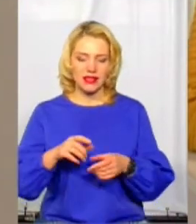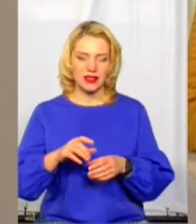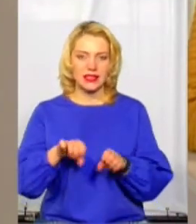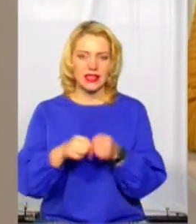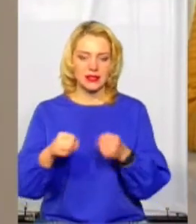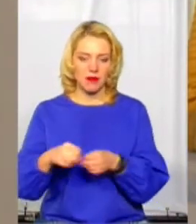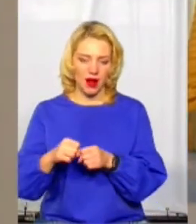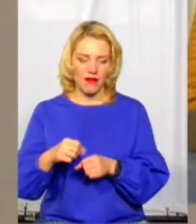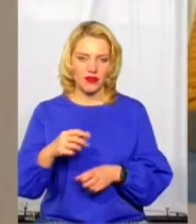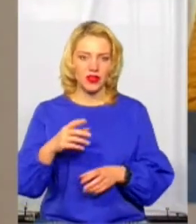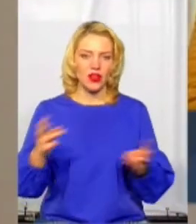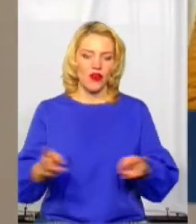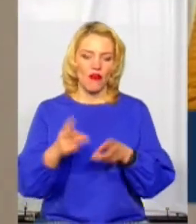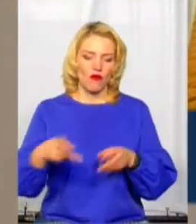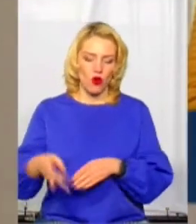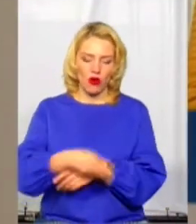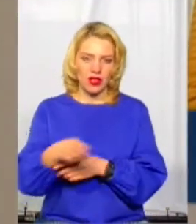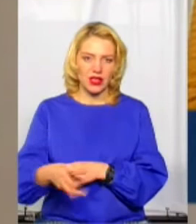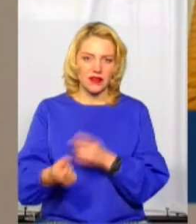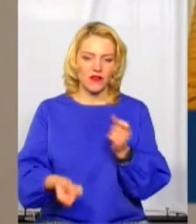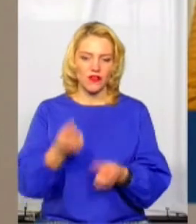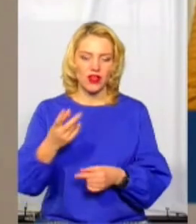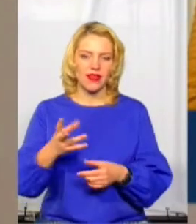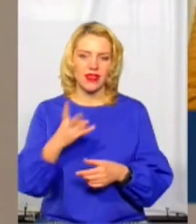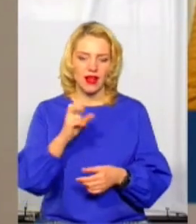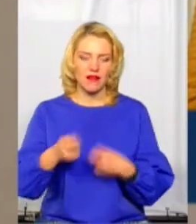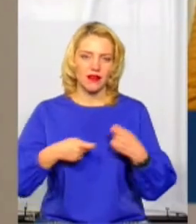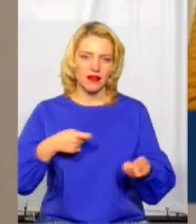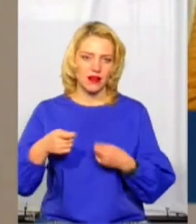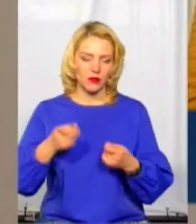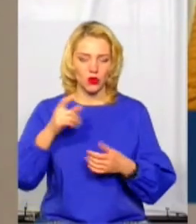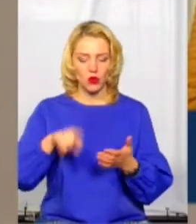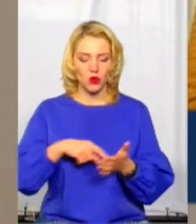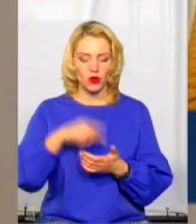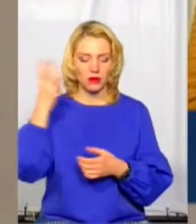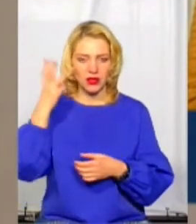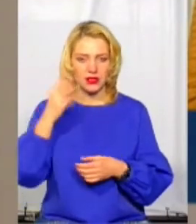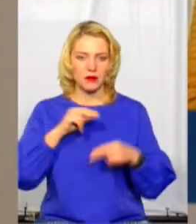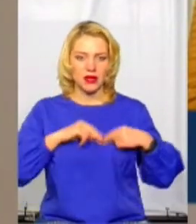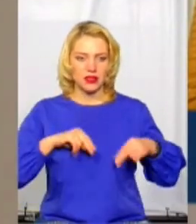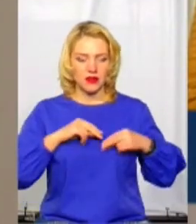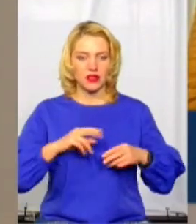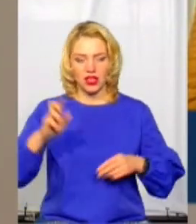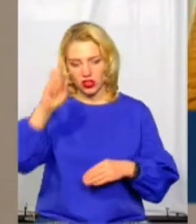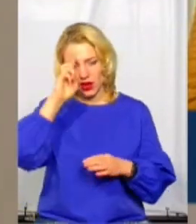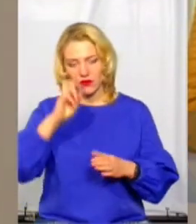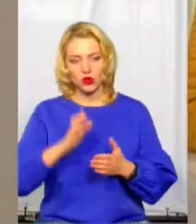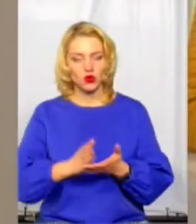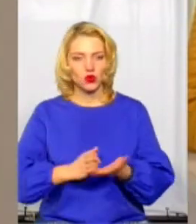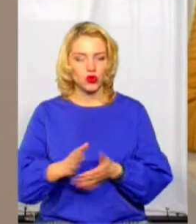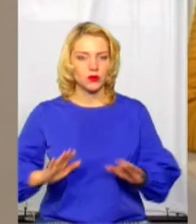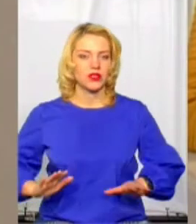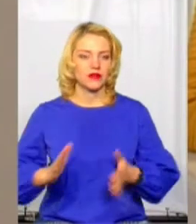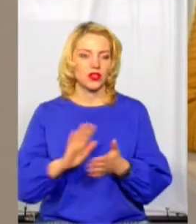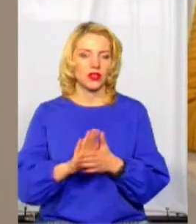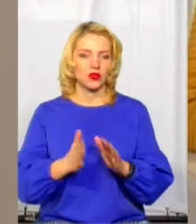виявили на Різдвяному ярмарку у Хмельницькому працівники Державної служби з надзвичайних ситуацій